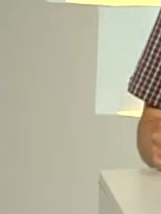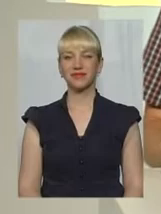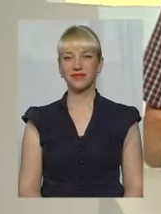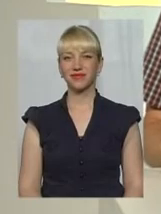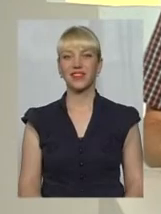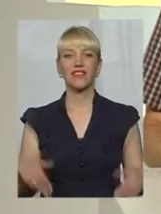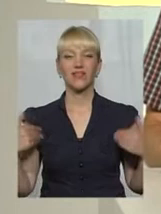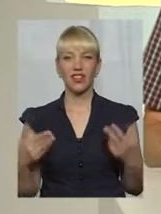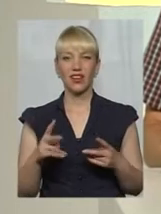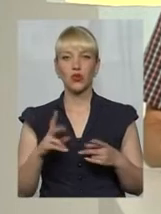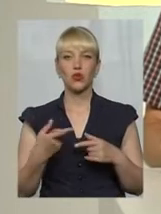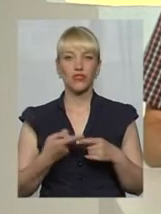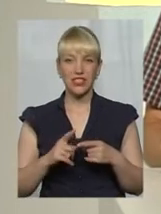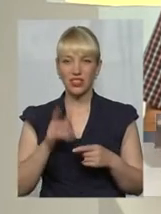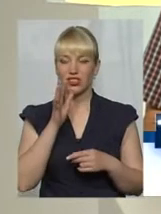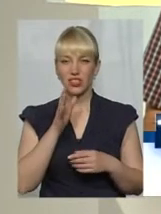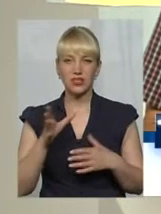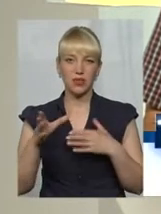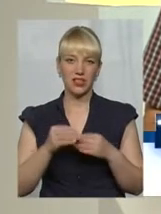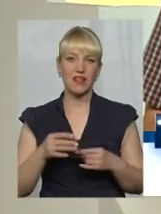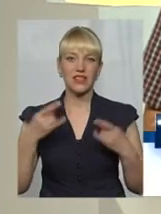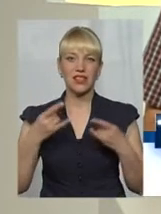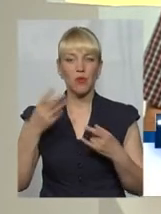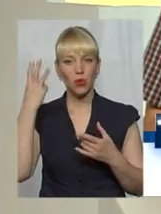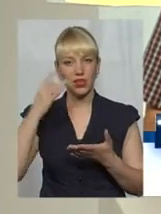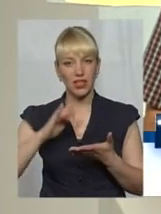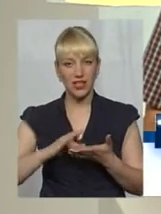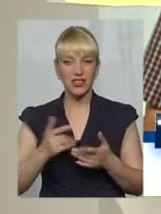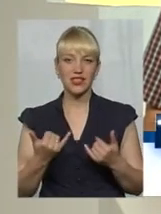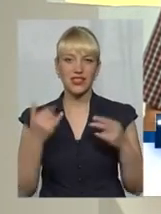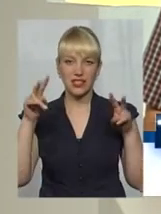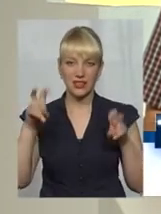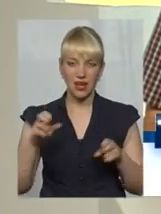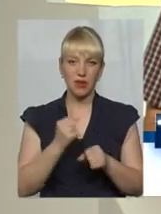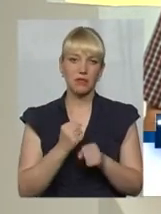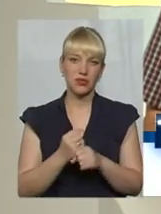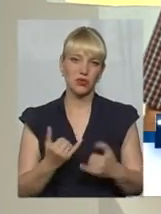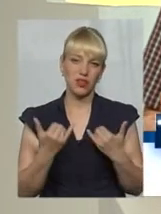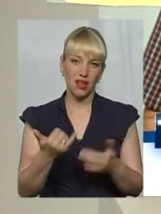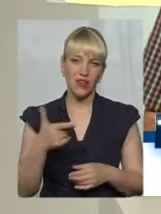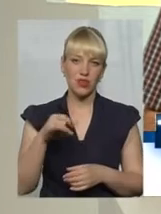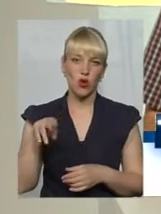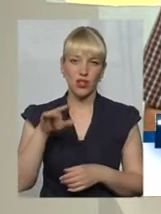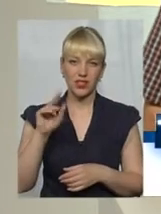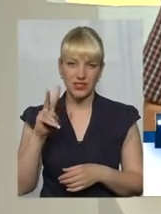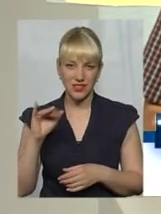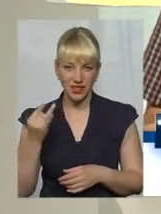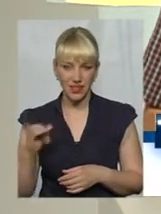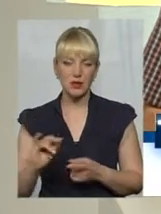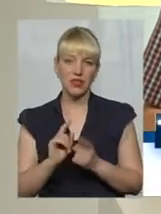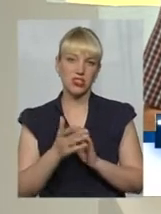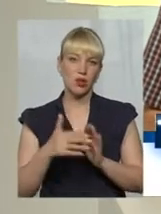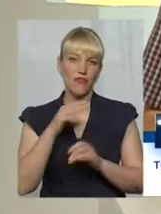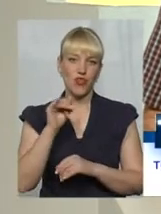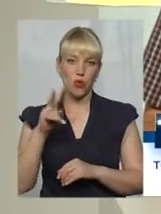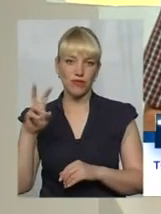Вітаю всіх, хто прийнявся до каналу Поділля Центр в ефірі тема. Для вас працюють Володимир Годинський та Оксана Афіновська, прикладаю на мови жестів. Сьогодні